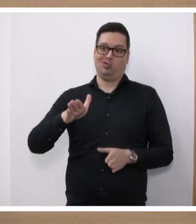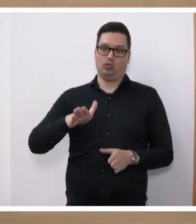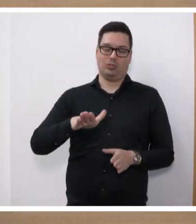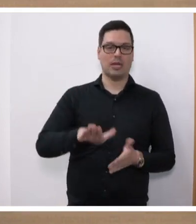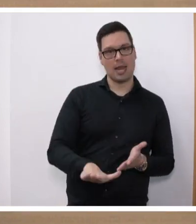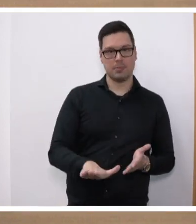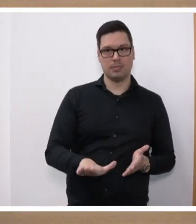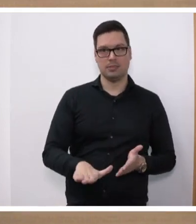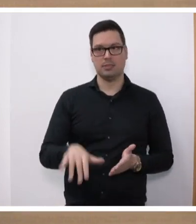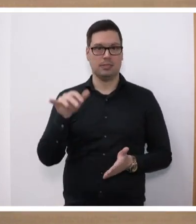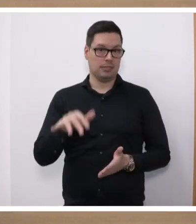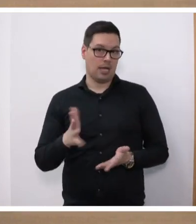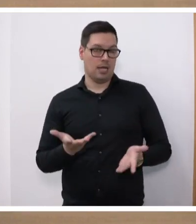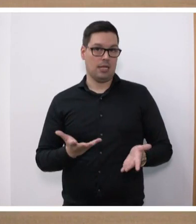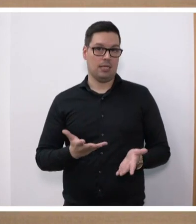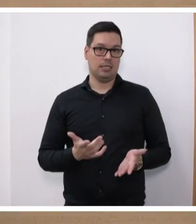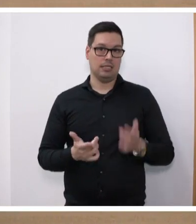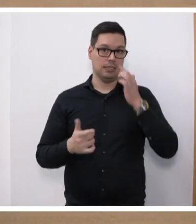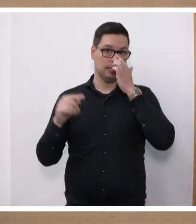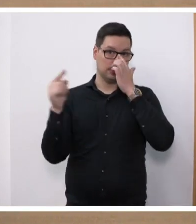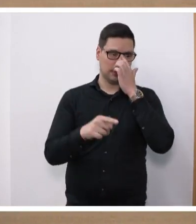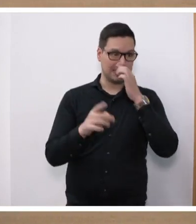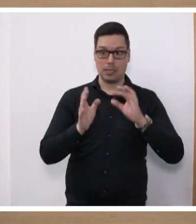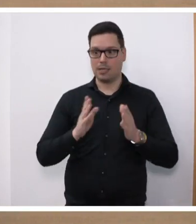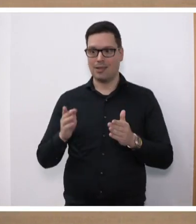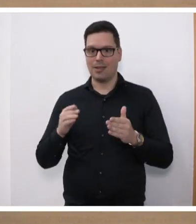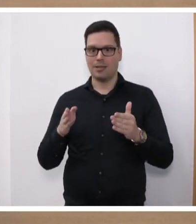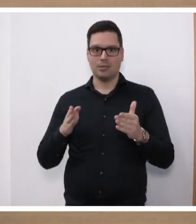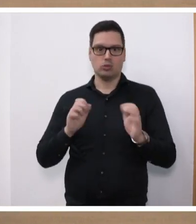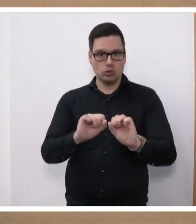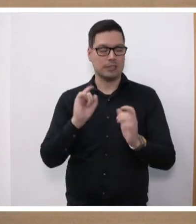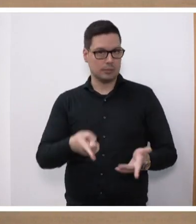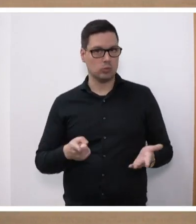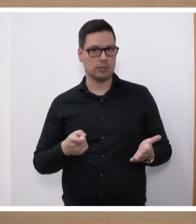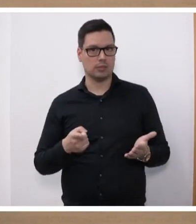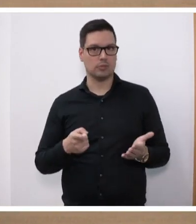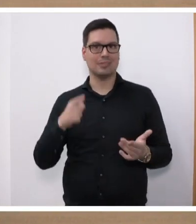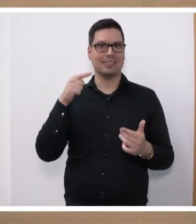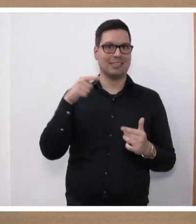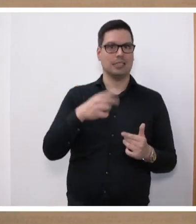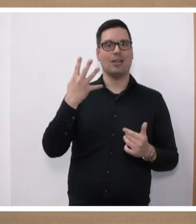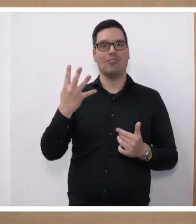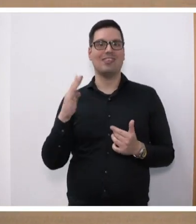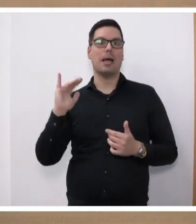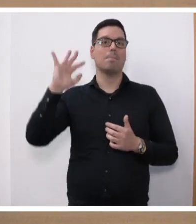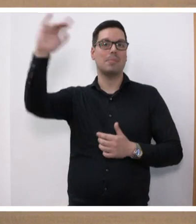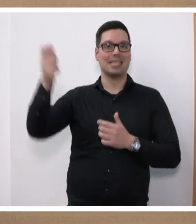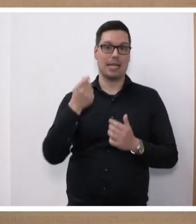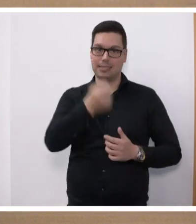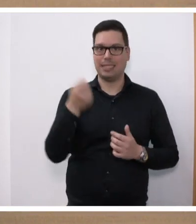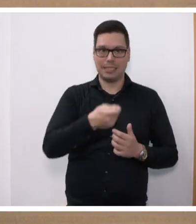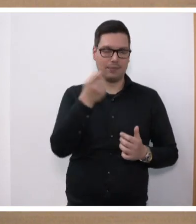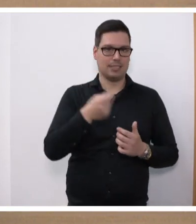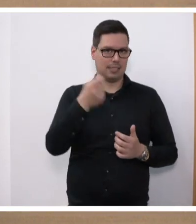Grundstoffindustrie im Saarland führen. Das gilt es nachhaltig zu verhindern. Und diese 4 Milliarden Leitinvestitionen in